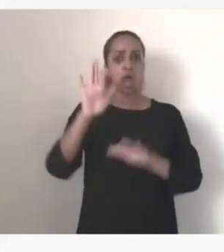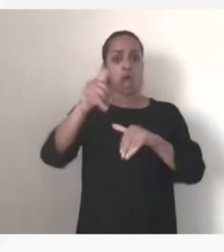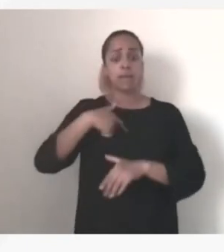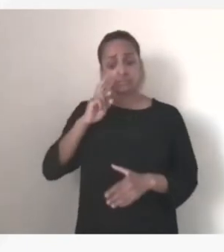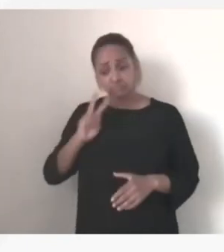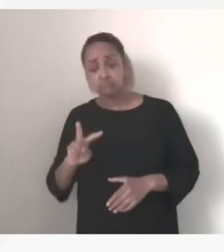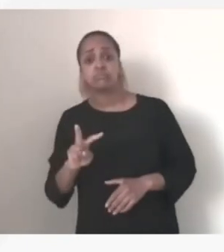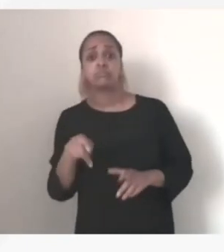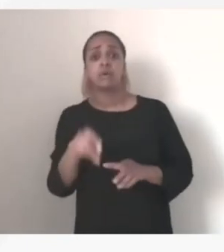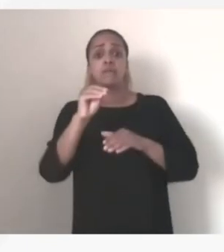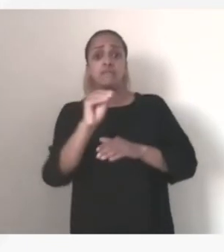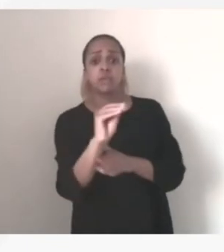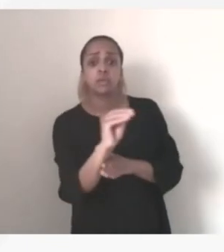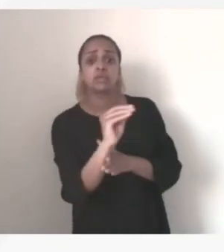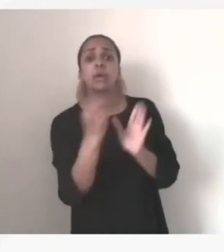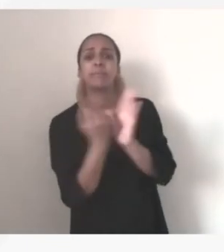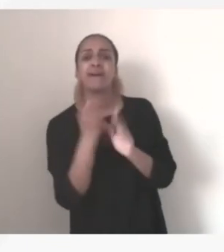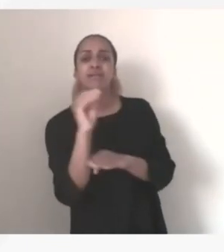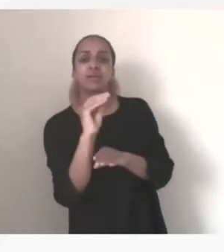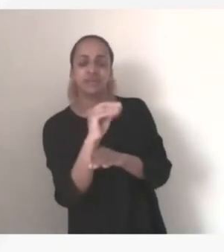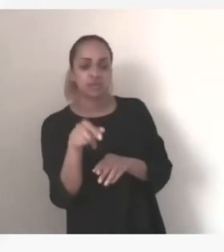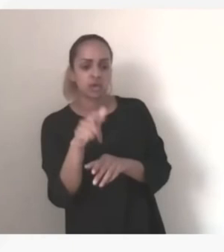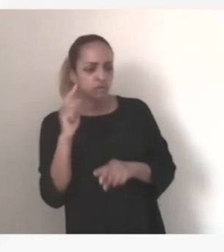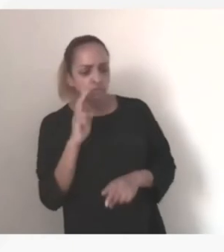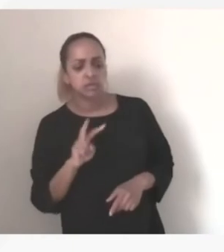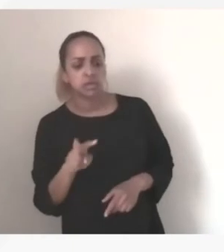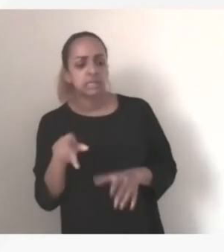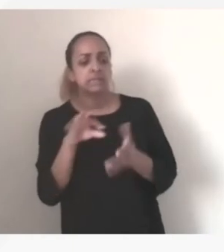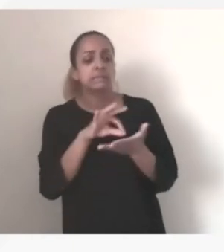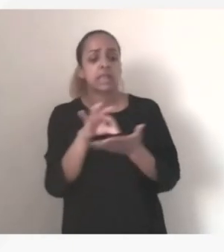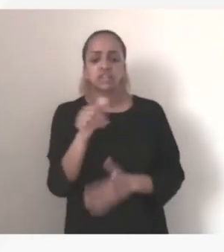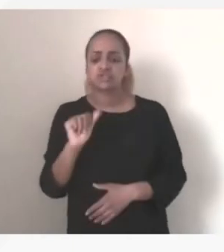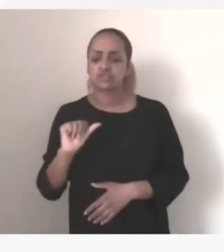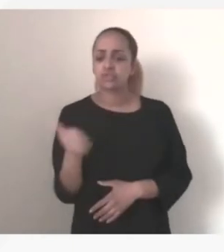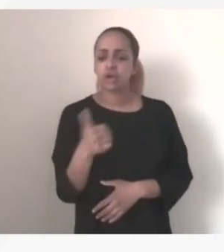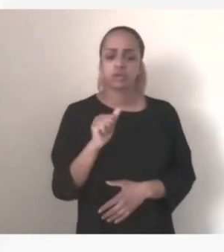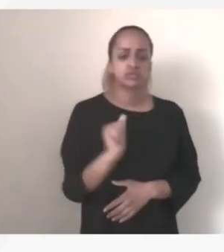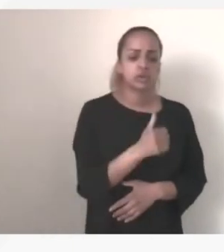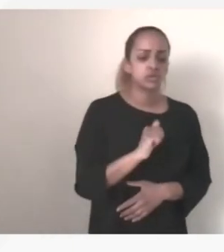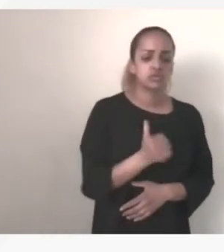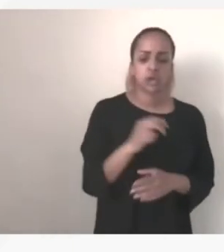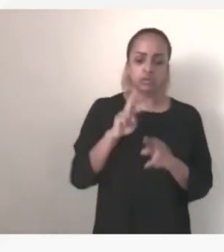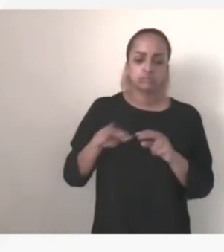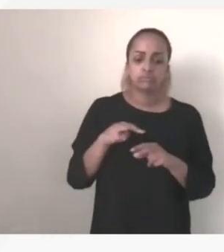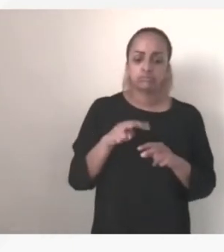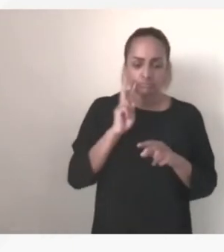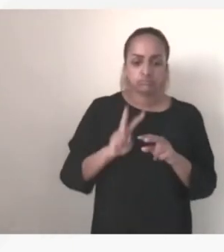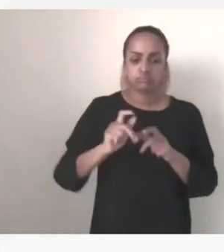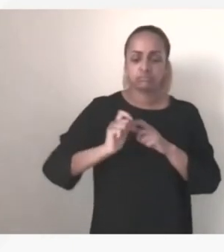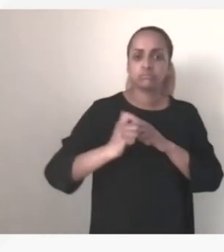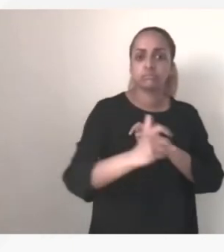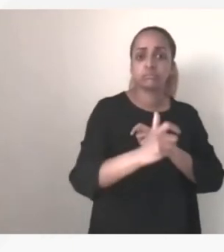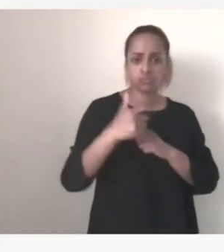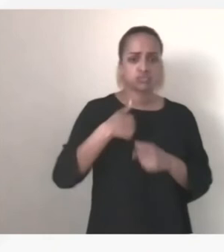mettent en place ces stratégies nécessaires et ça on sait le faire on a aussi des instruments par exemple ce qu'on avait fait dans la